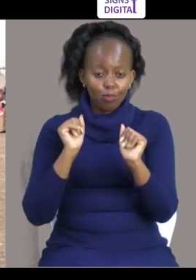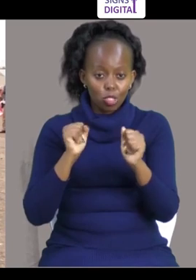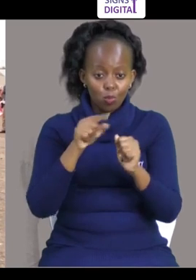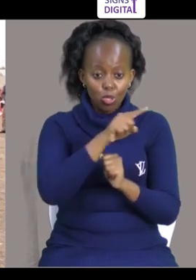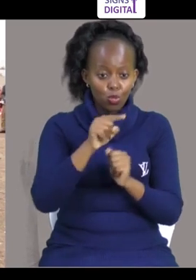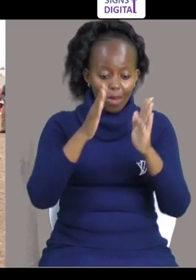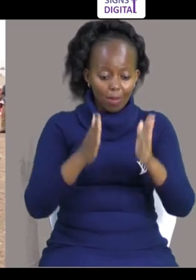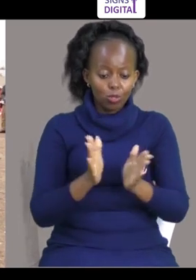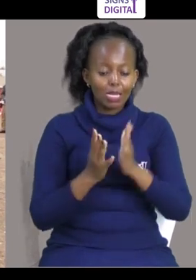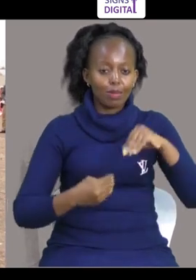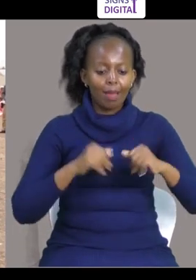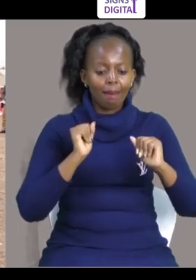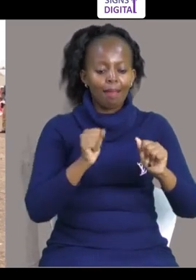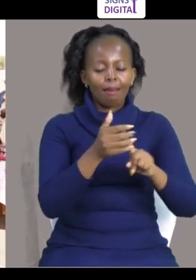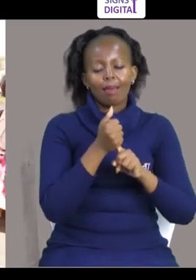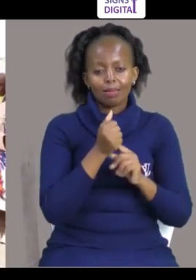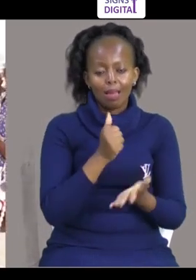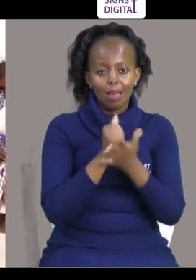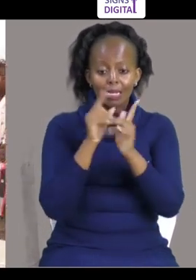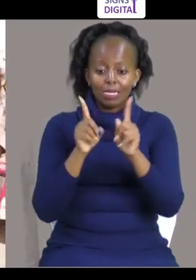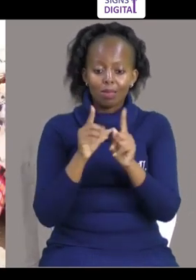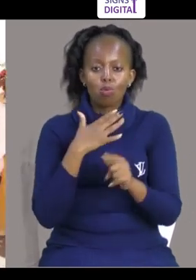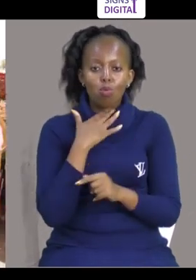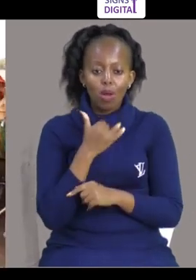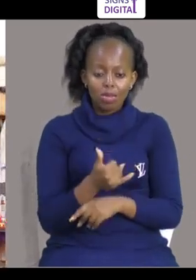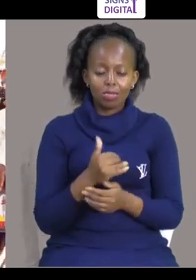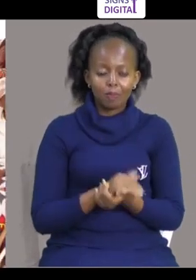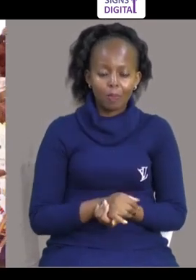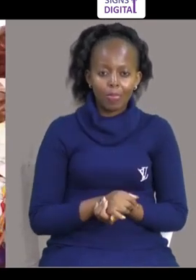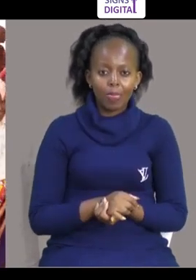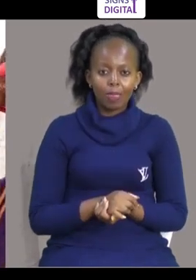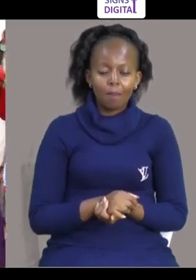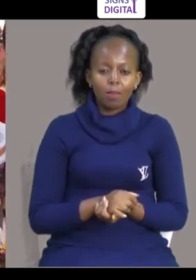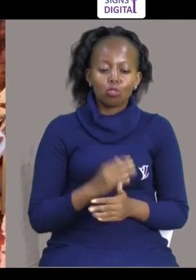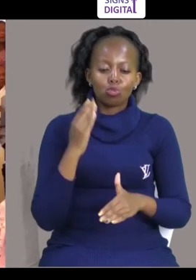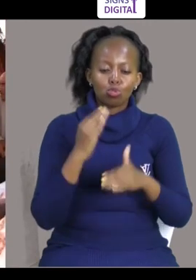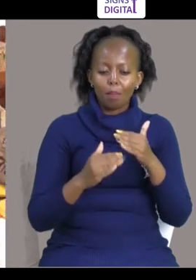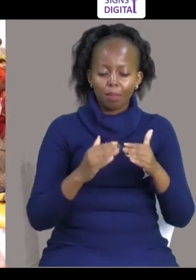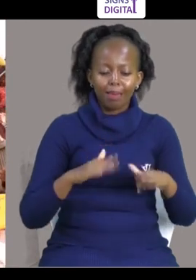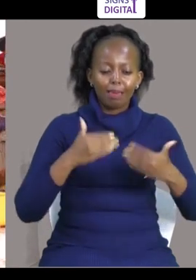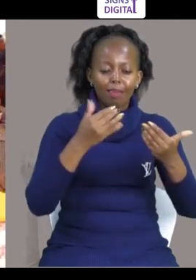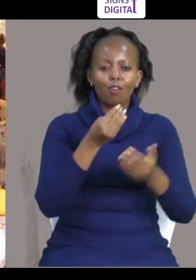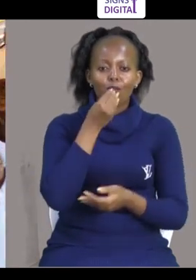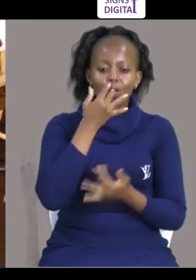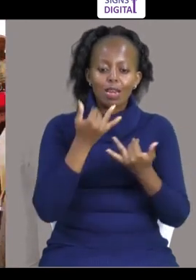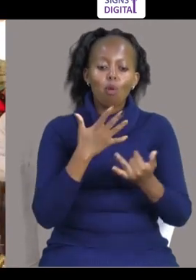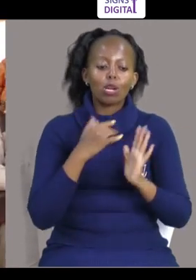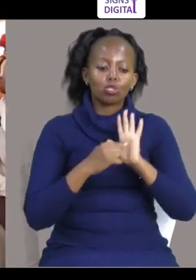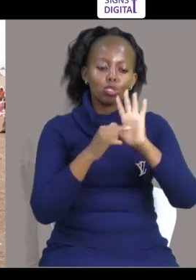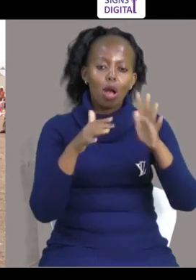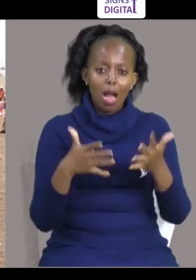Nambayo Itakukukia Wewe Kama Mle Mavu Tunataka Kutoka Viwango Kukutuvia Kupatia Watu Chakula